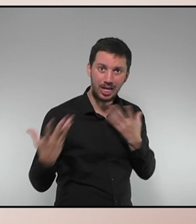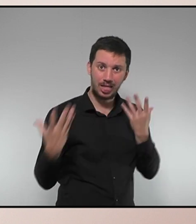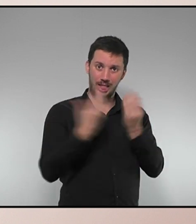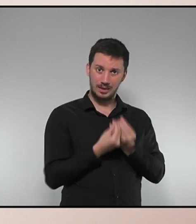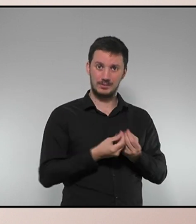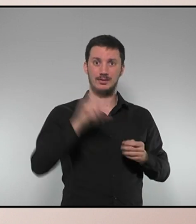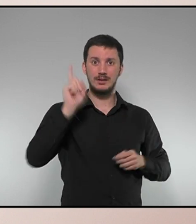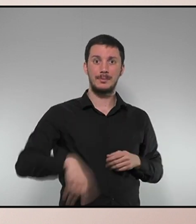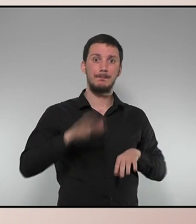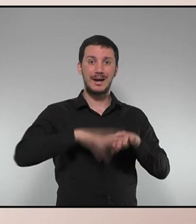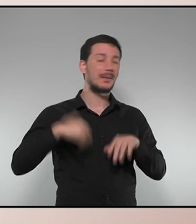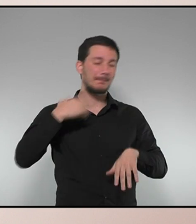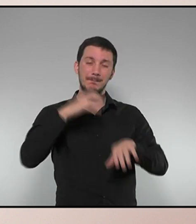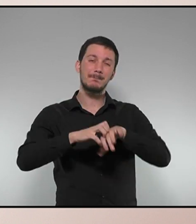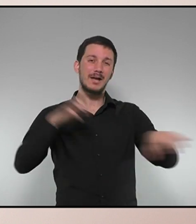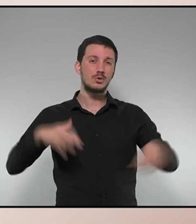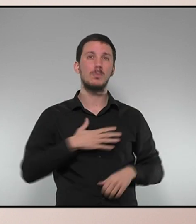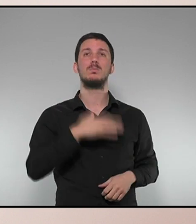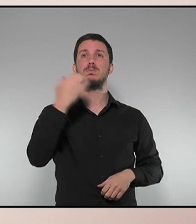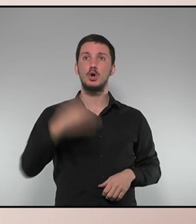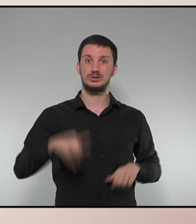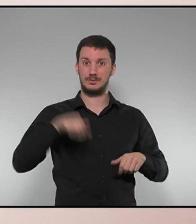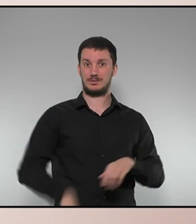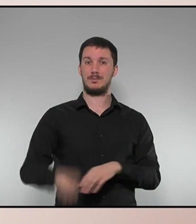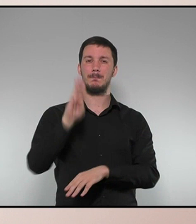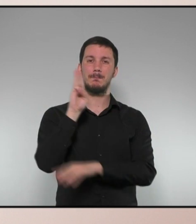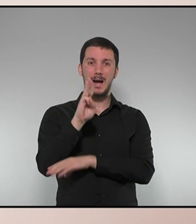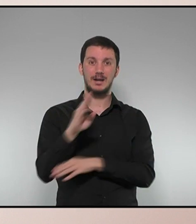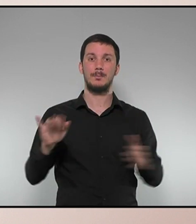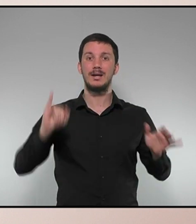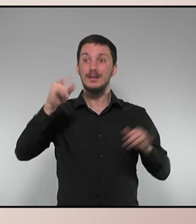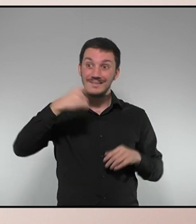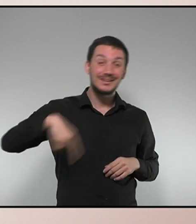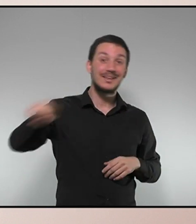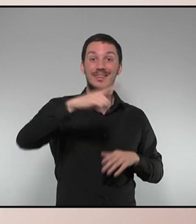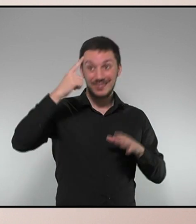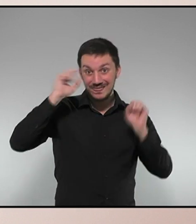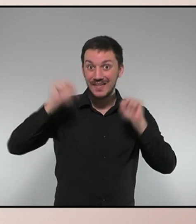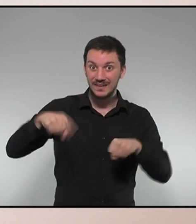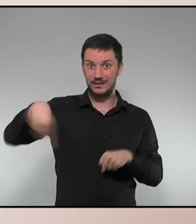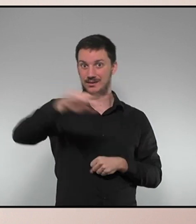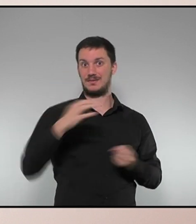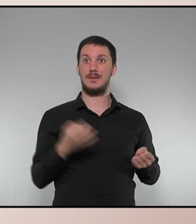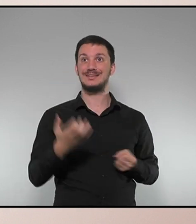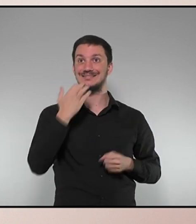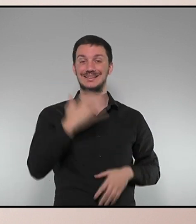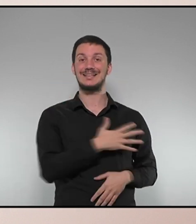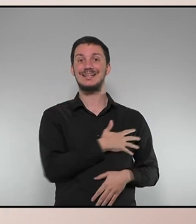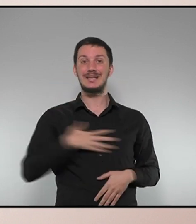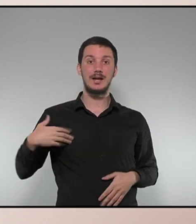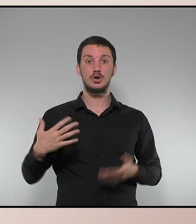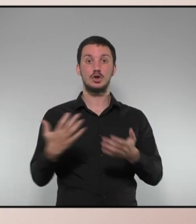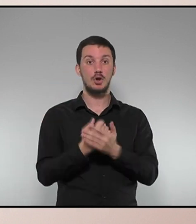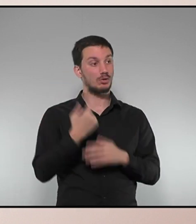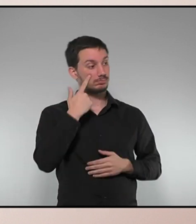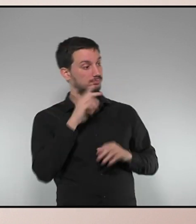atenent també a les majories possibles que hi ha en aquest Parlament i, per tant, vostès han de decidir si volen mirar-s'ho tot